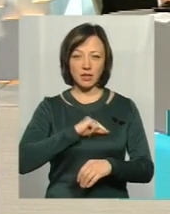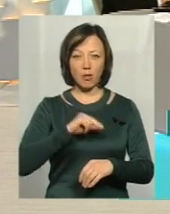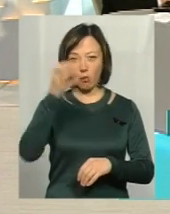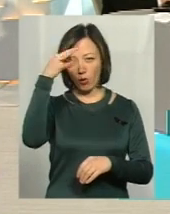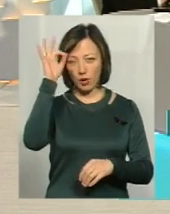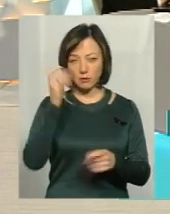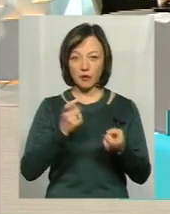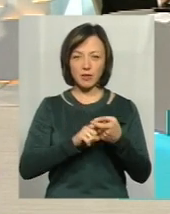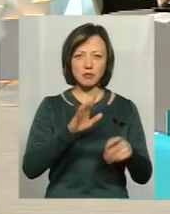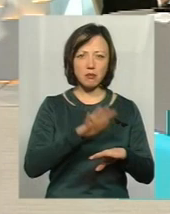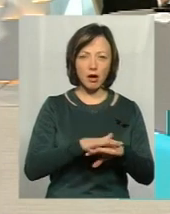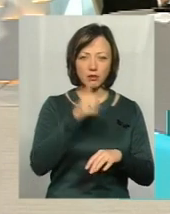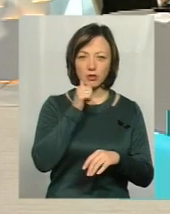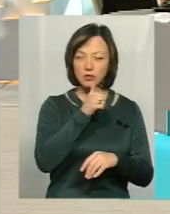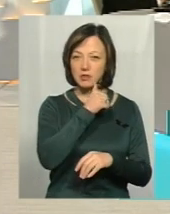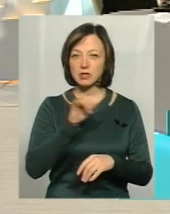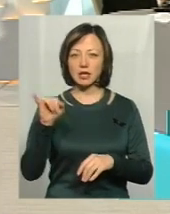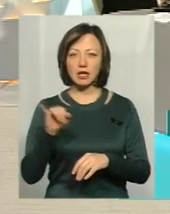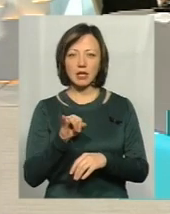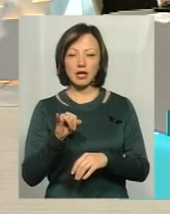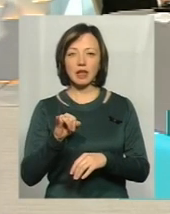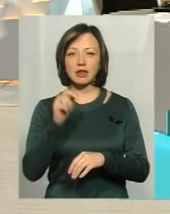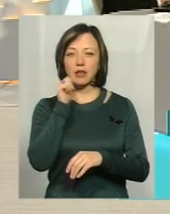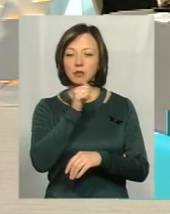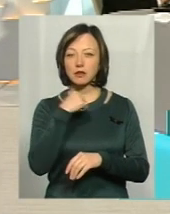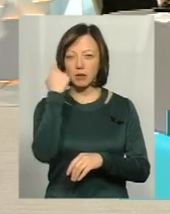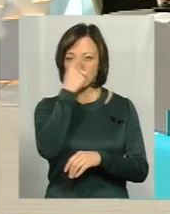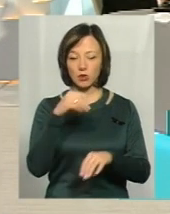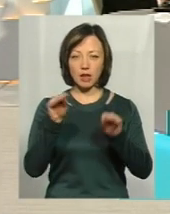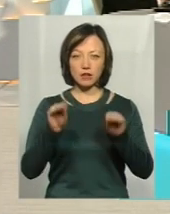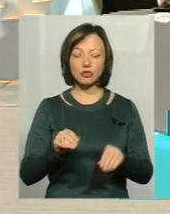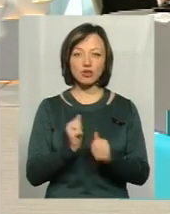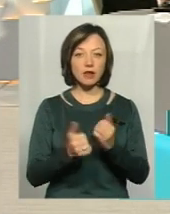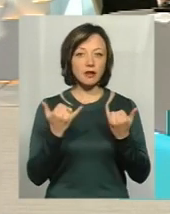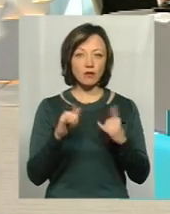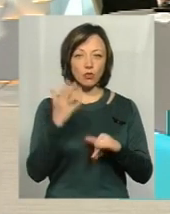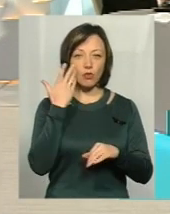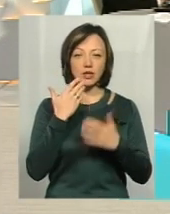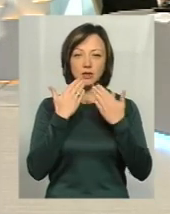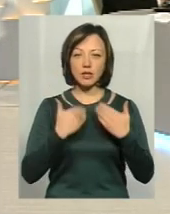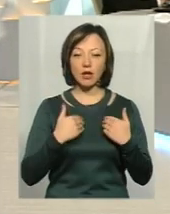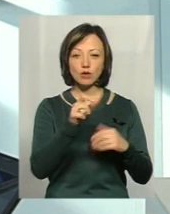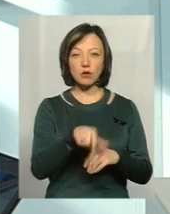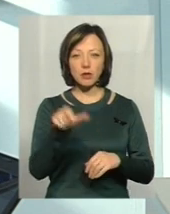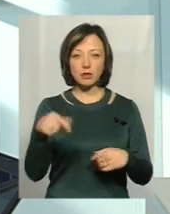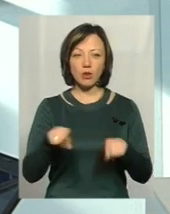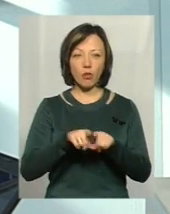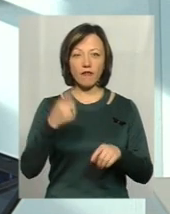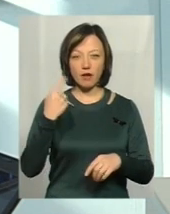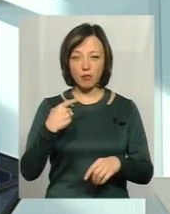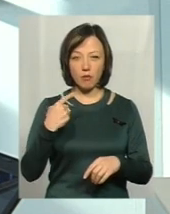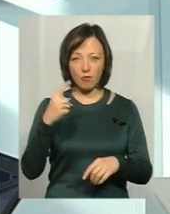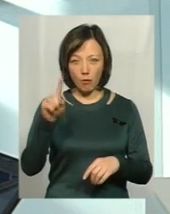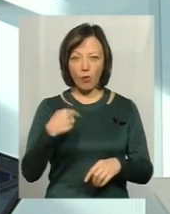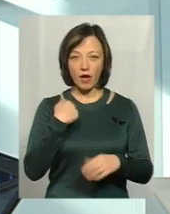пов'язано із банківською таємницею, таємницею персональних даних, бо часто дивуюся, коли до нас звертаються громадяни з такою вимогою. І от я